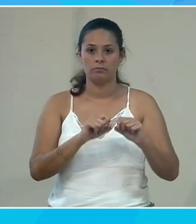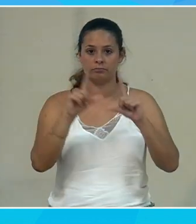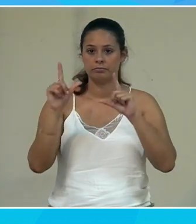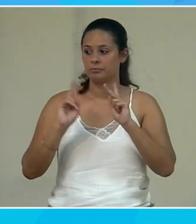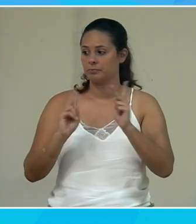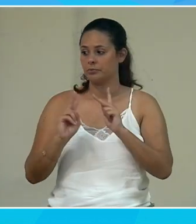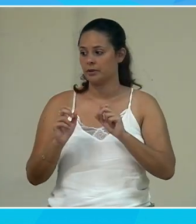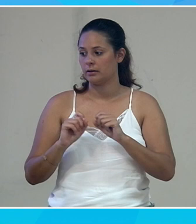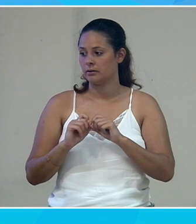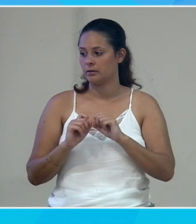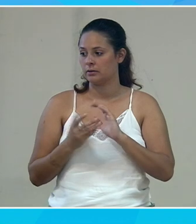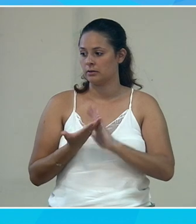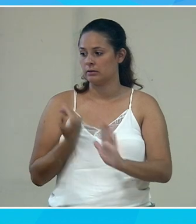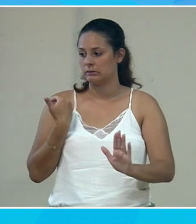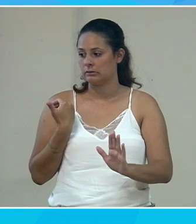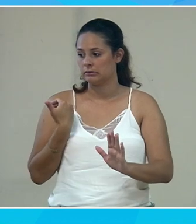sauter, excusez-moi.